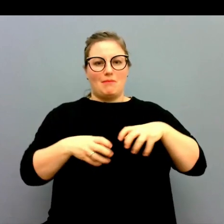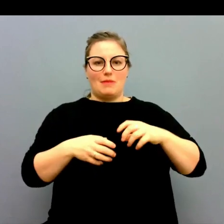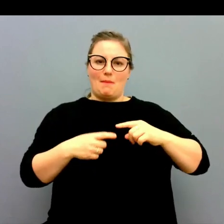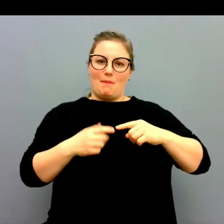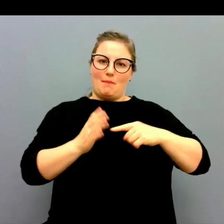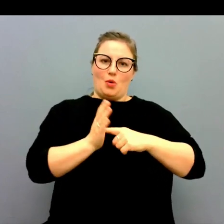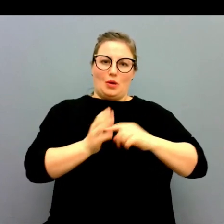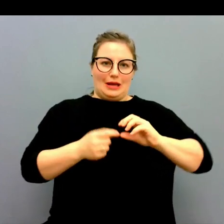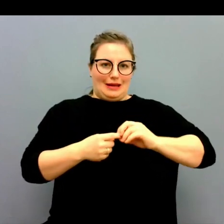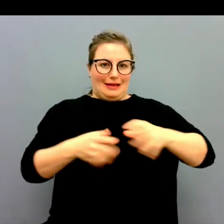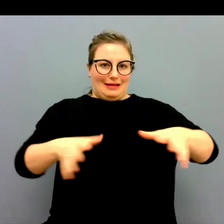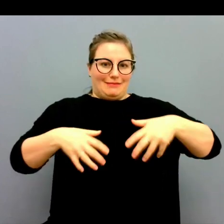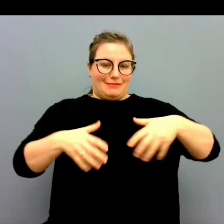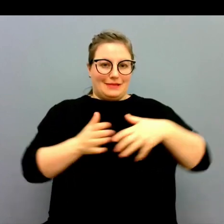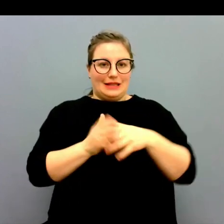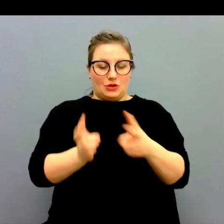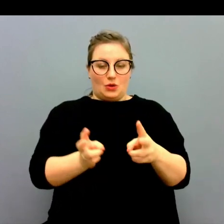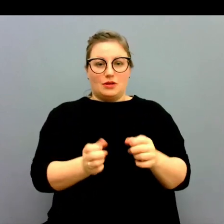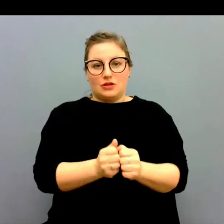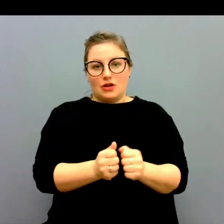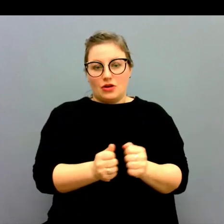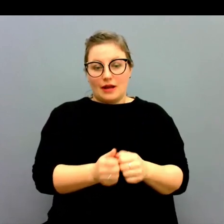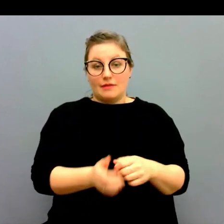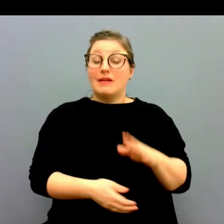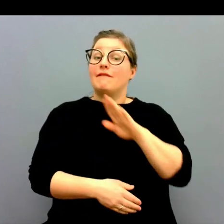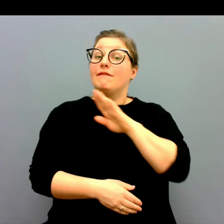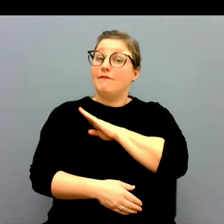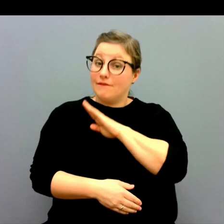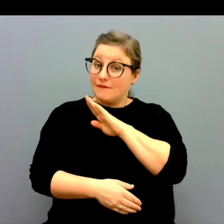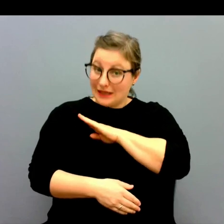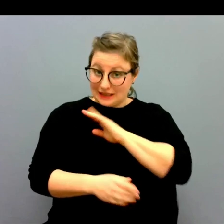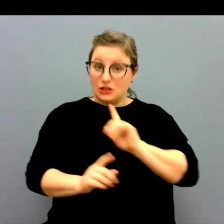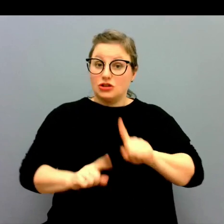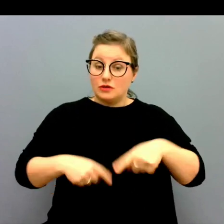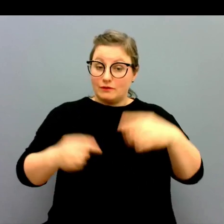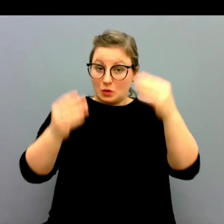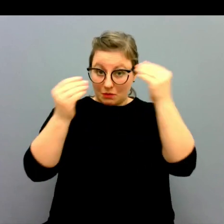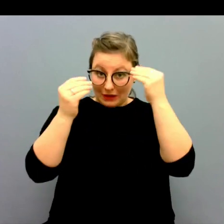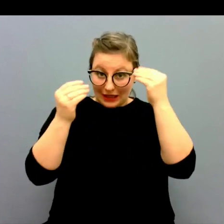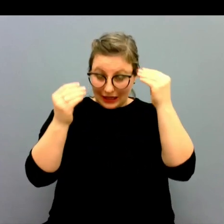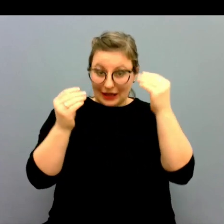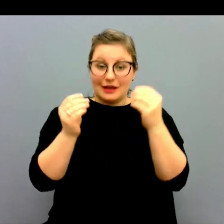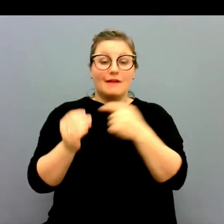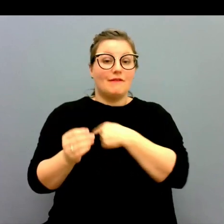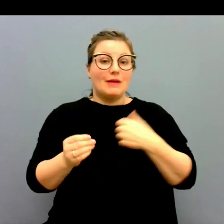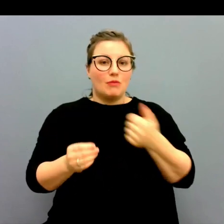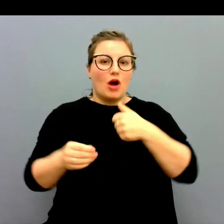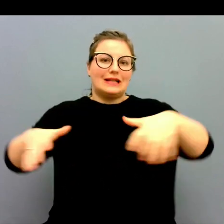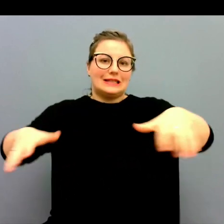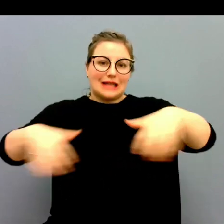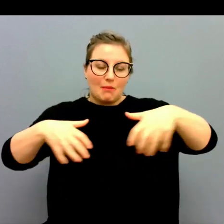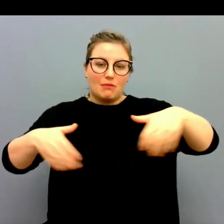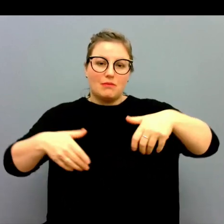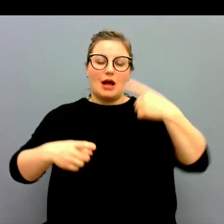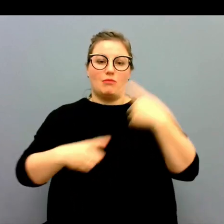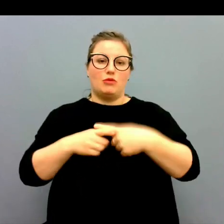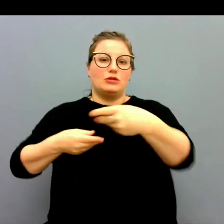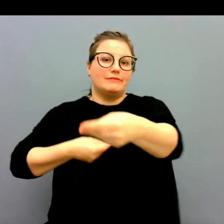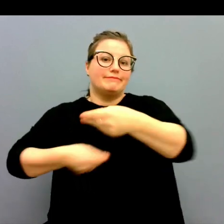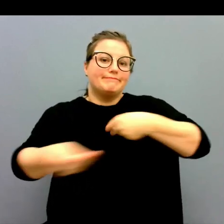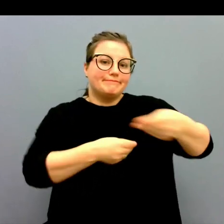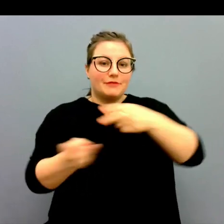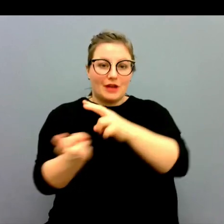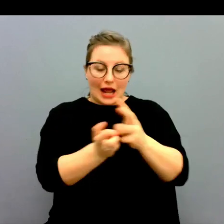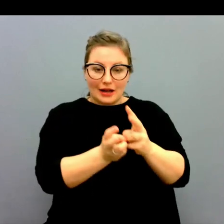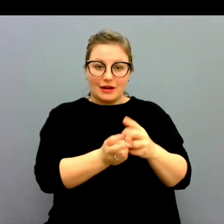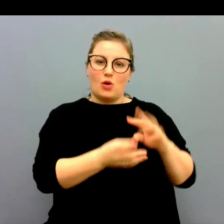för de här delarna. Det finns fortbildning. Vi behöver samla ihop det. Vi behöver dela med oss